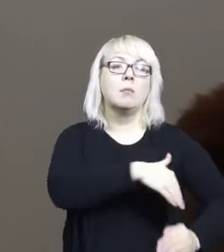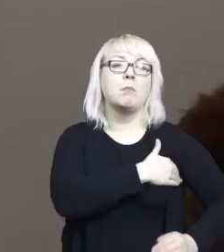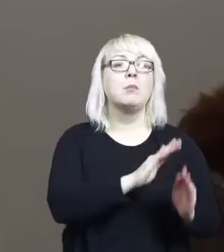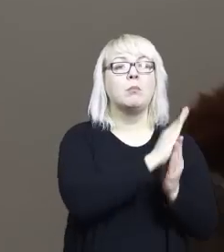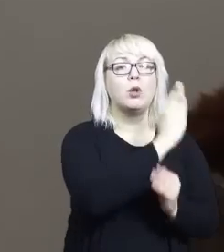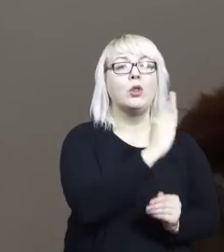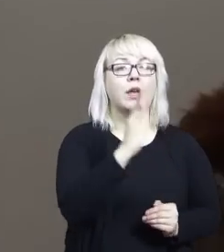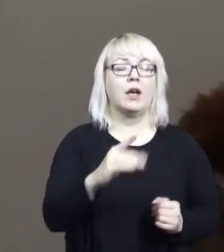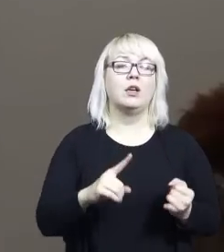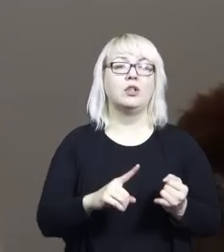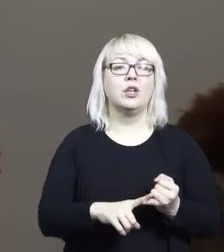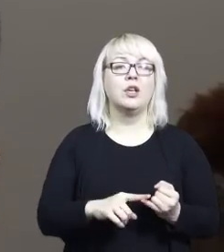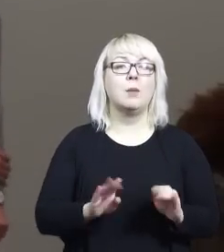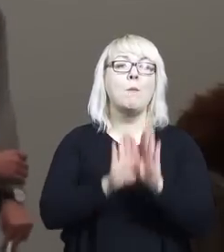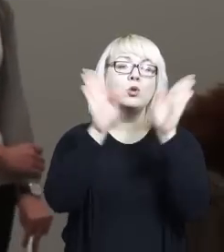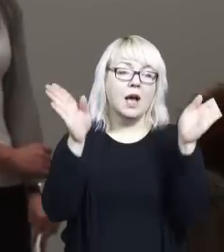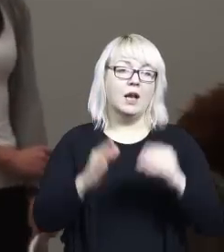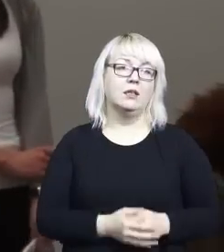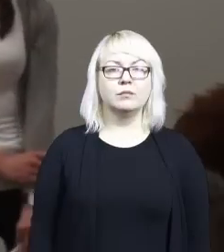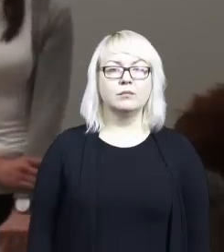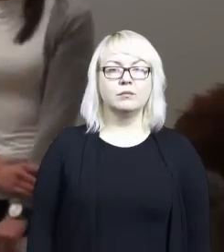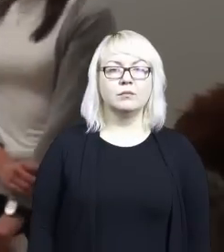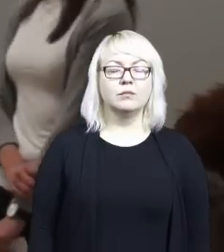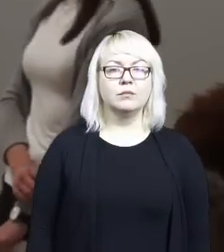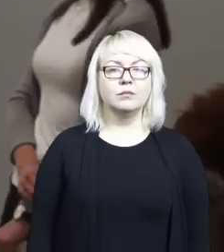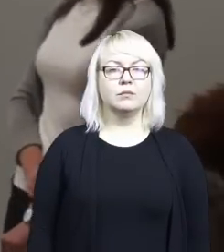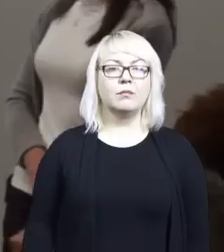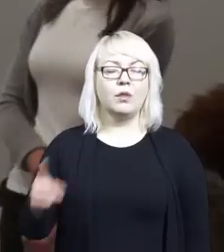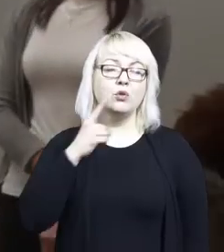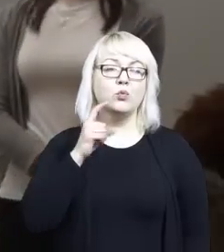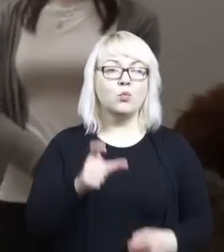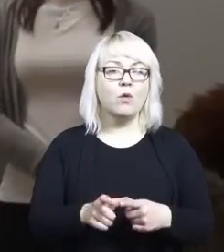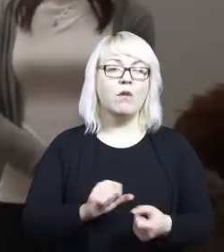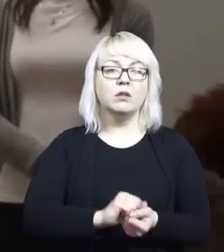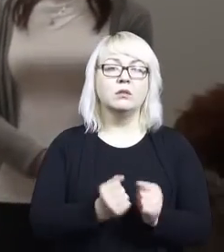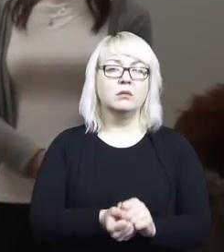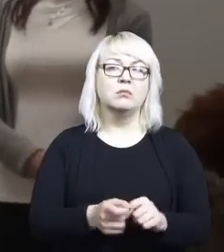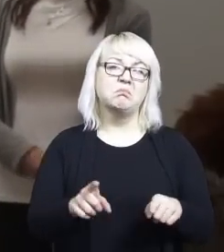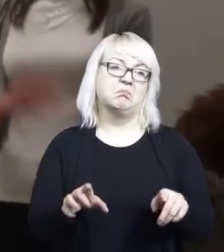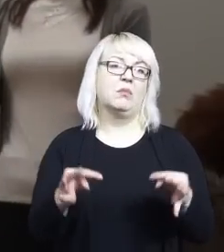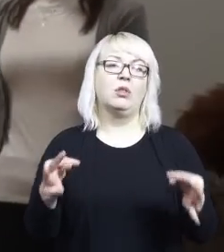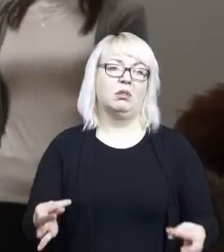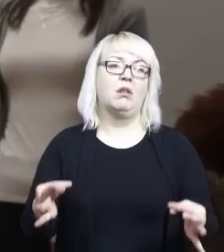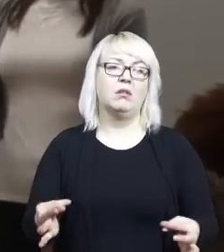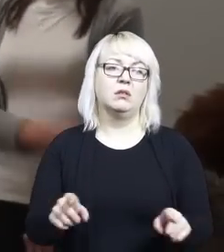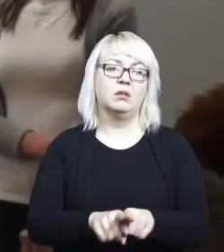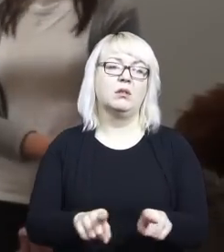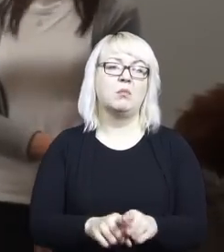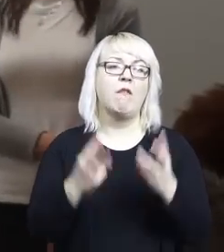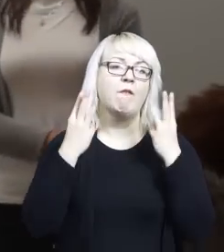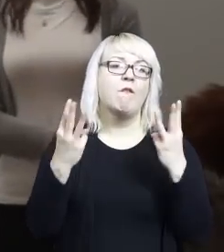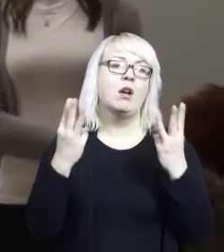czy tą myśl sformułował dość dawno temu, bo on żył w latach 1856-1929 i tak naprawdę